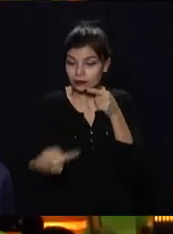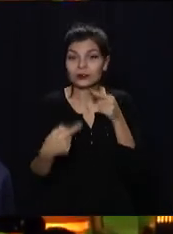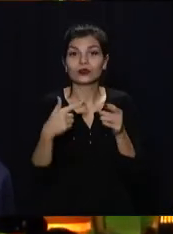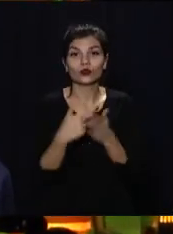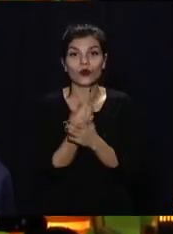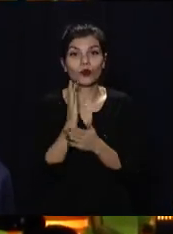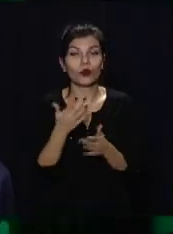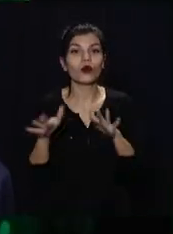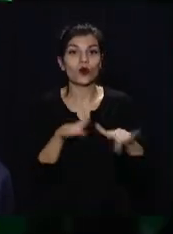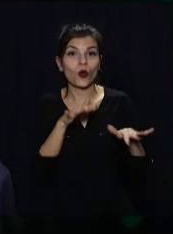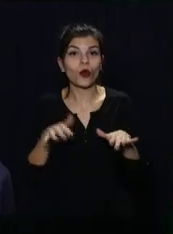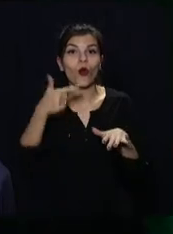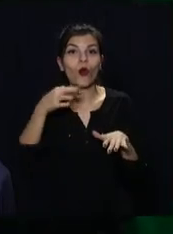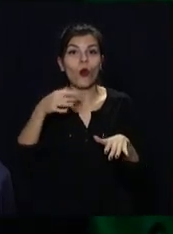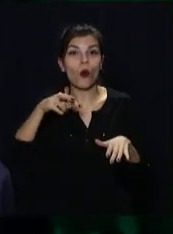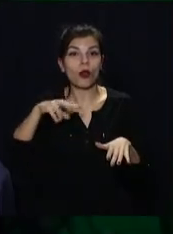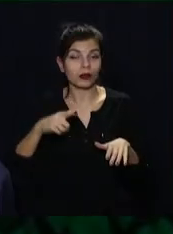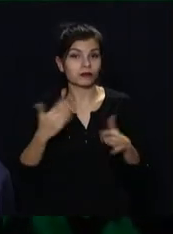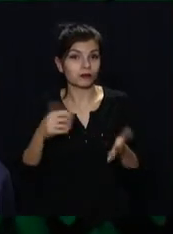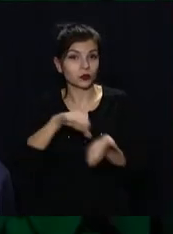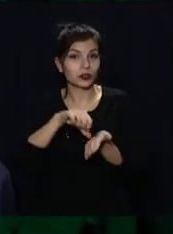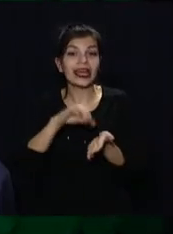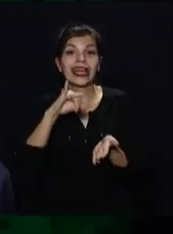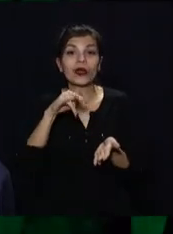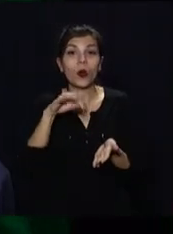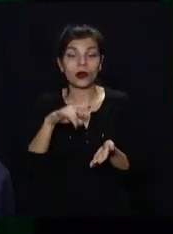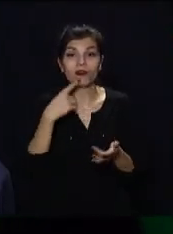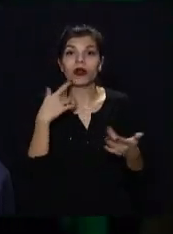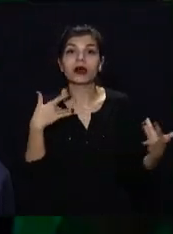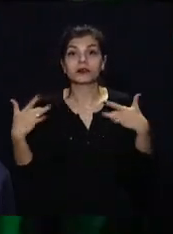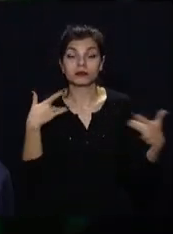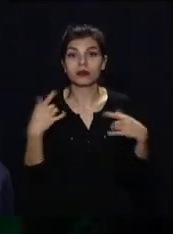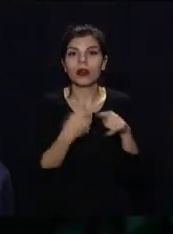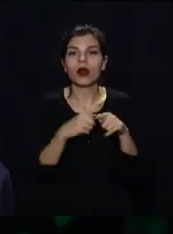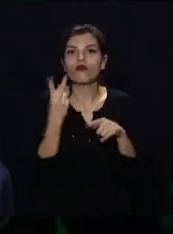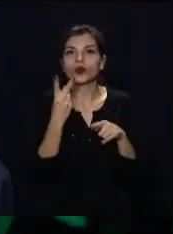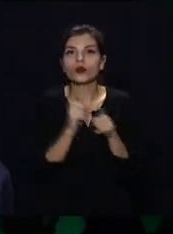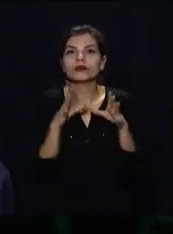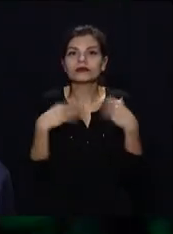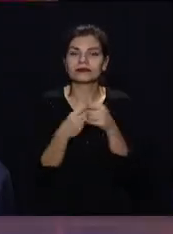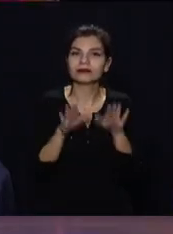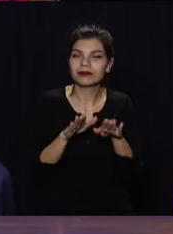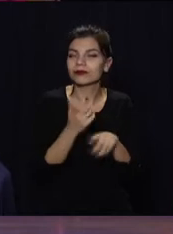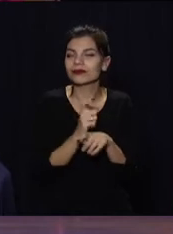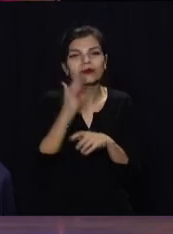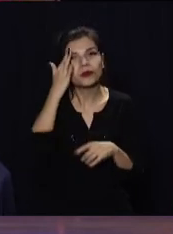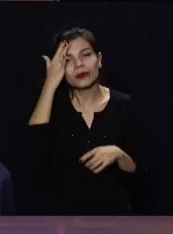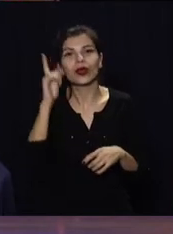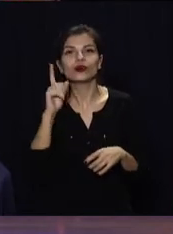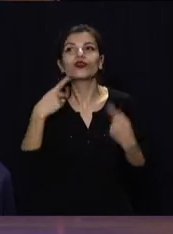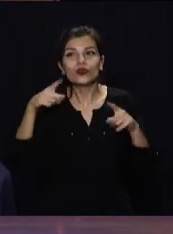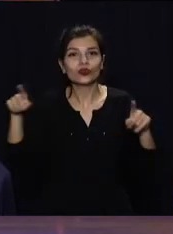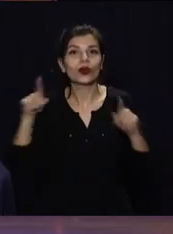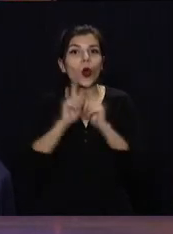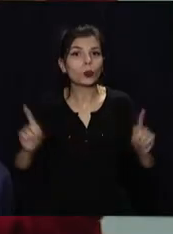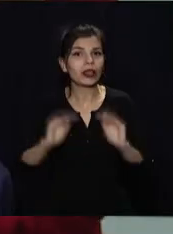підкорить нову для себе роль – Гоголівського Вакули. Ігор каже, інклюзивний театр став для нього другою родиною. І він мріє, щоб до них долучалися